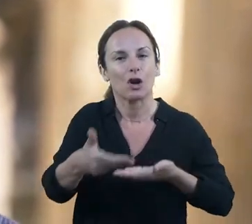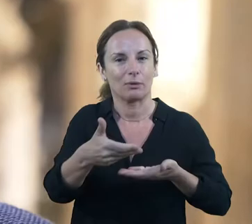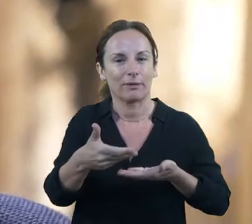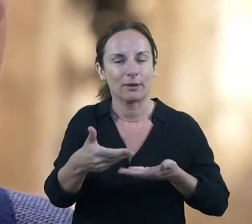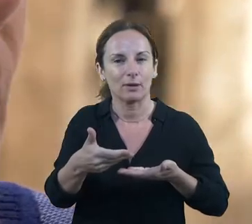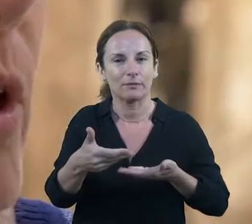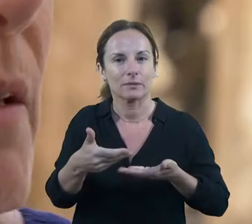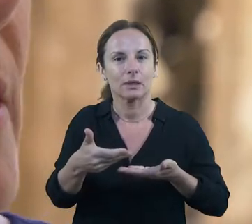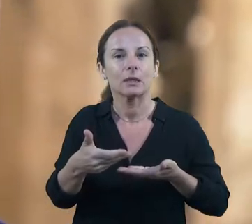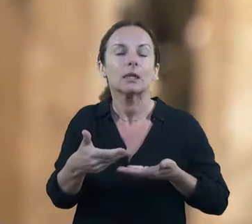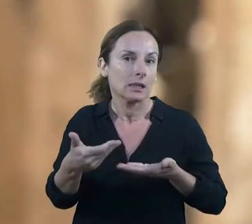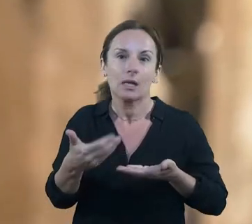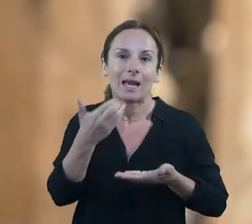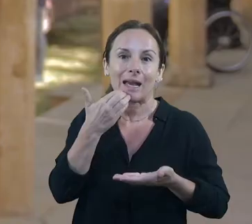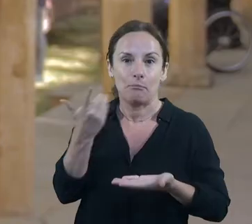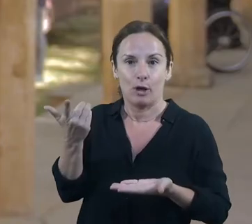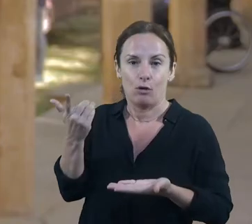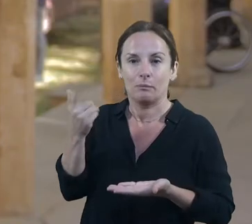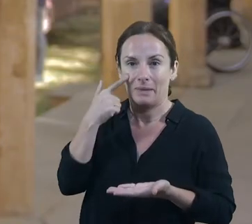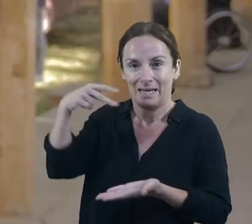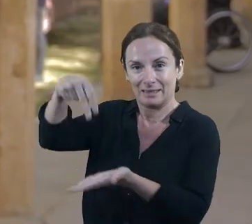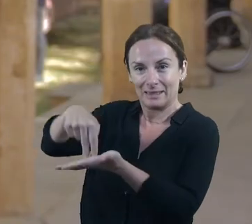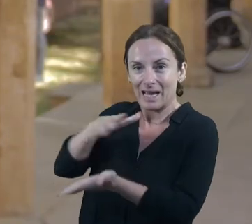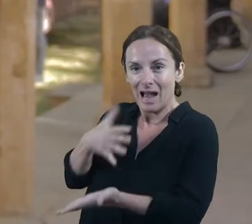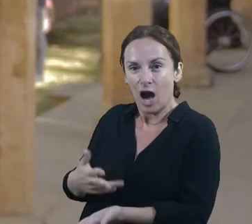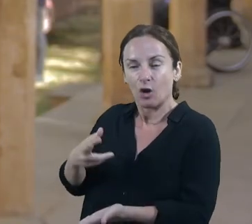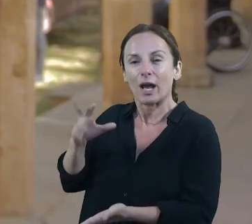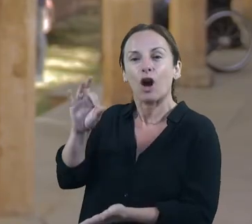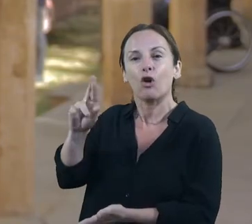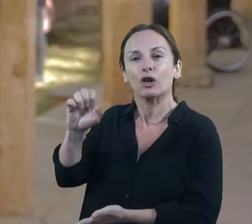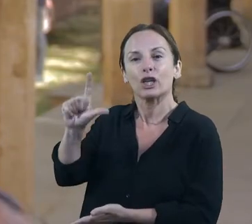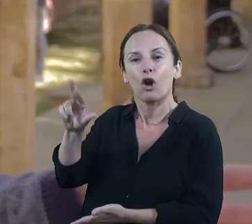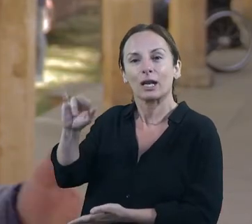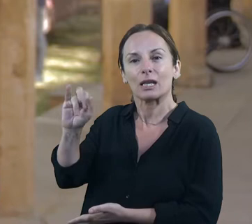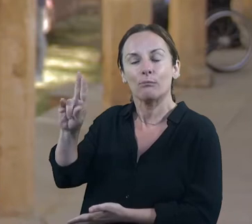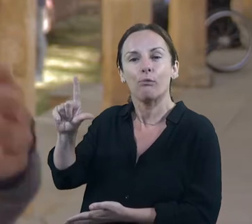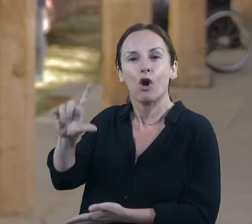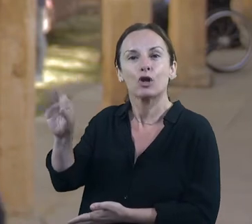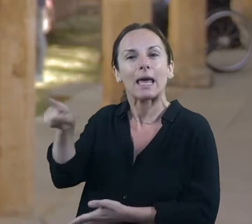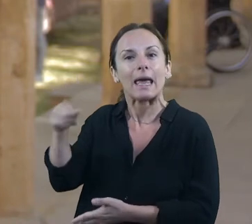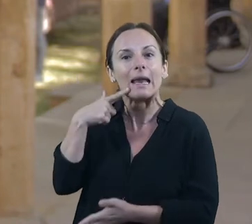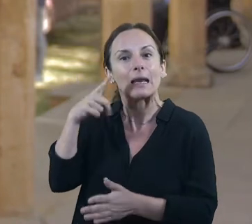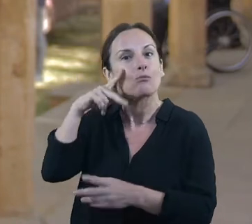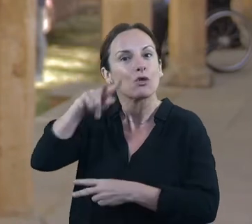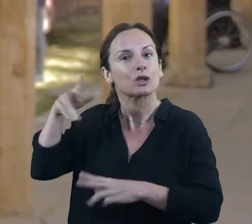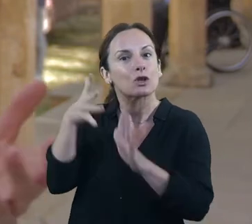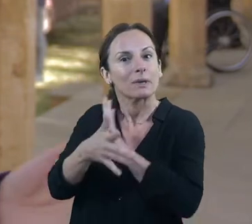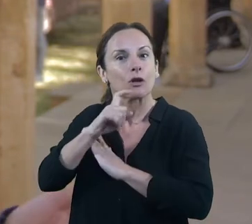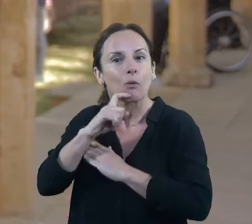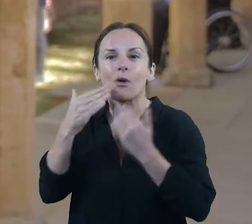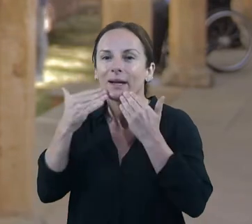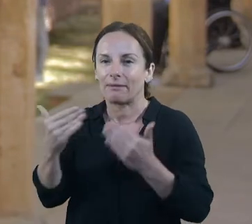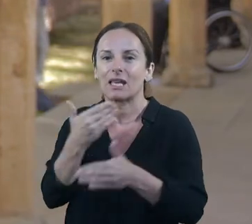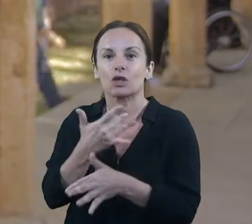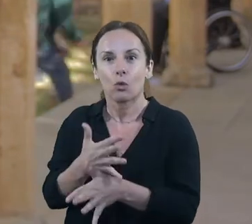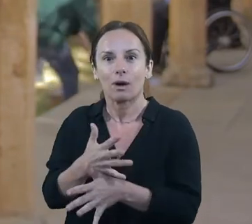'Oriol Ripoll, que treballa molt a través del joc. Doncs aquesta és una manera molt important d'anar incorporant al museu. I